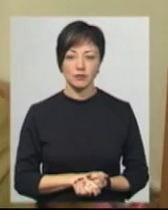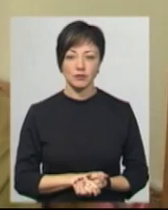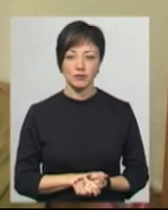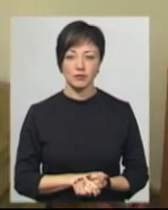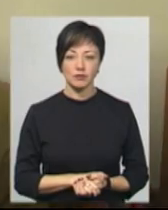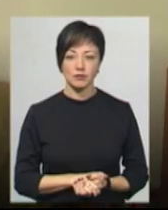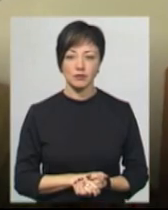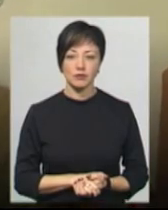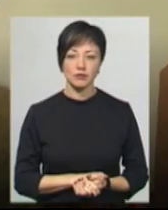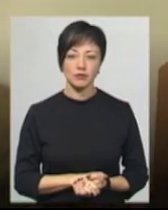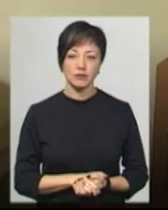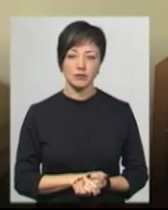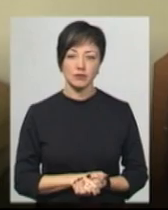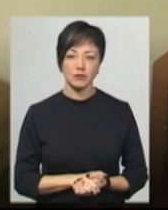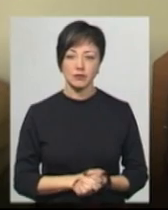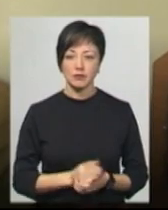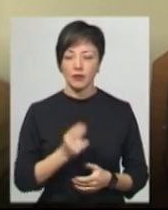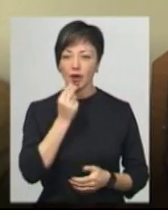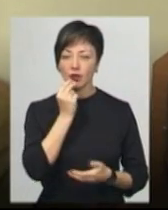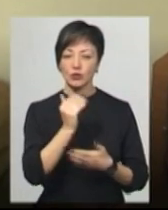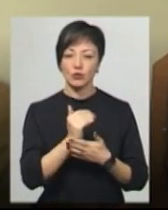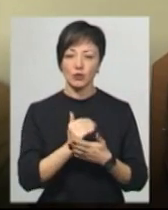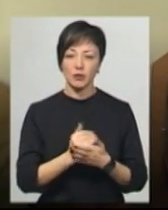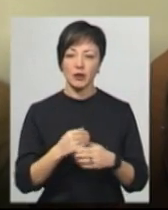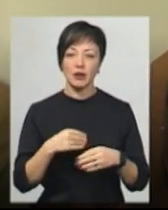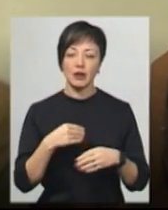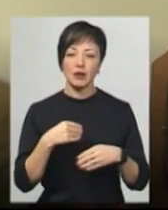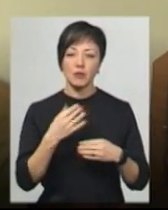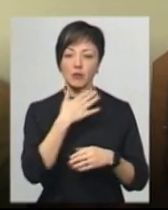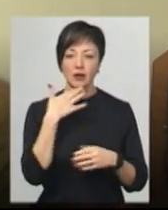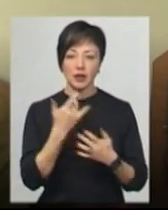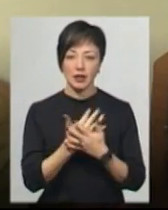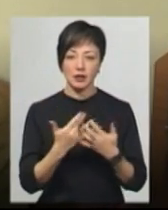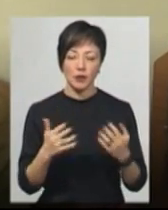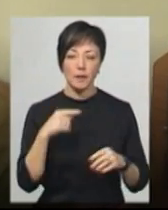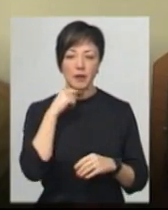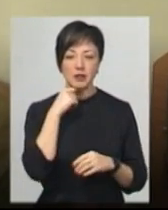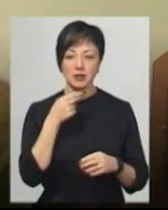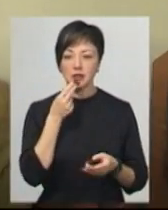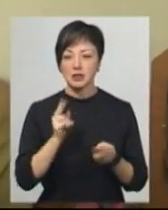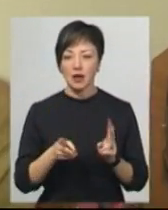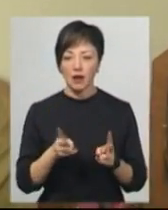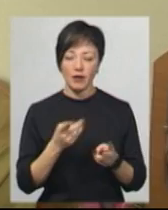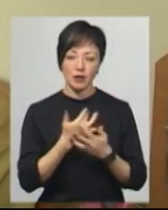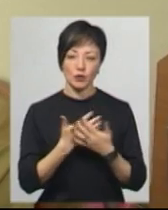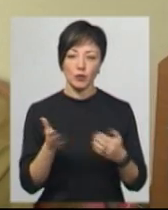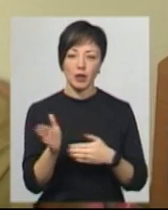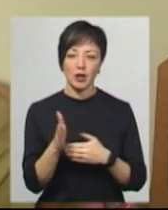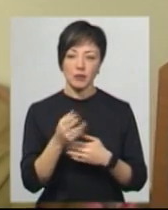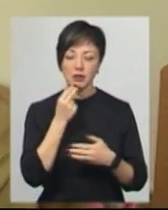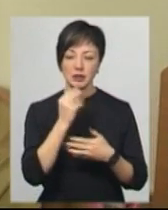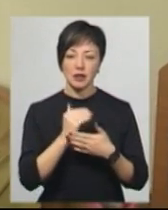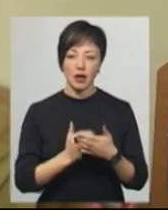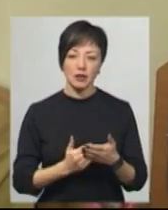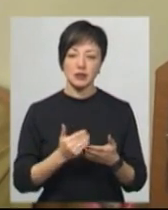У раціоні дітей дуже багато ми даємо. Це різновид м'ясних страв, різновид рибних страв,